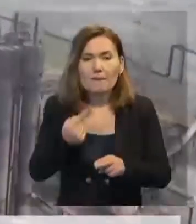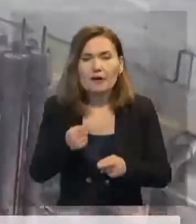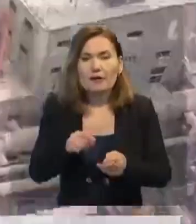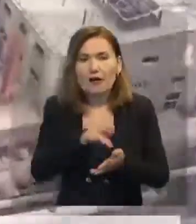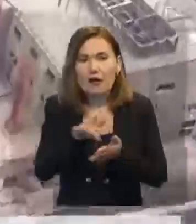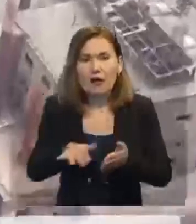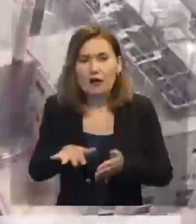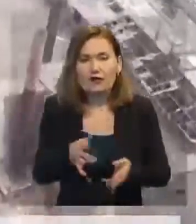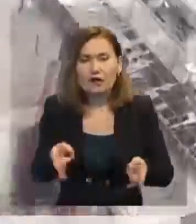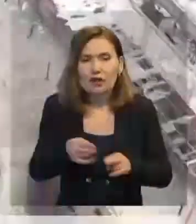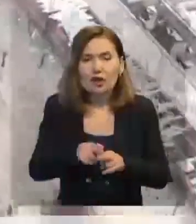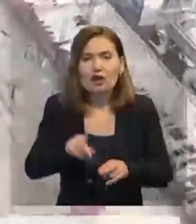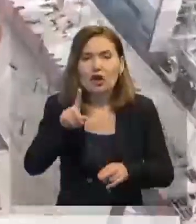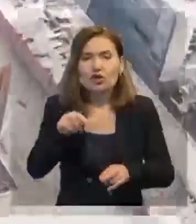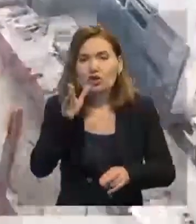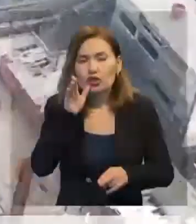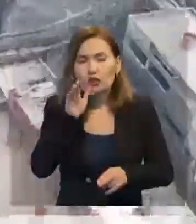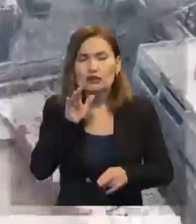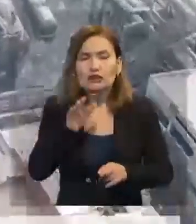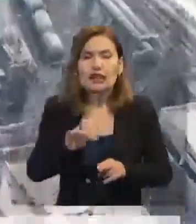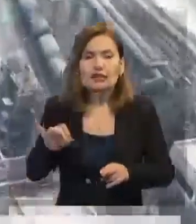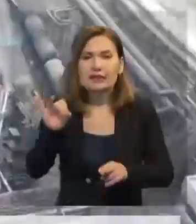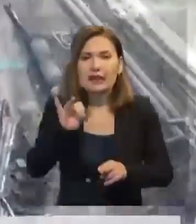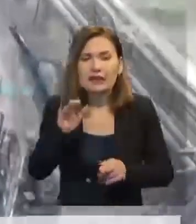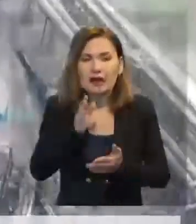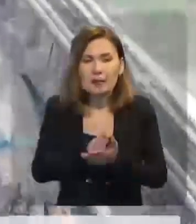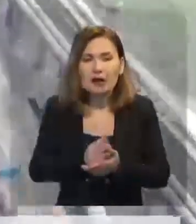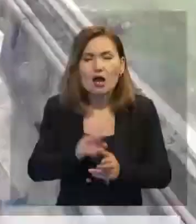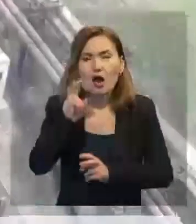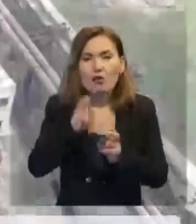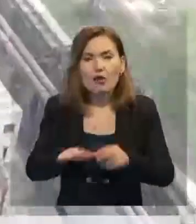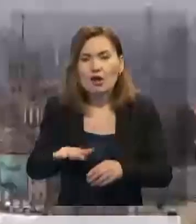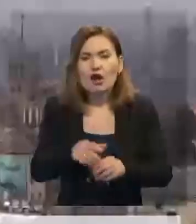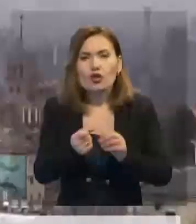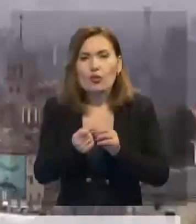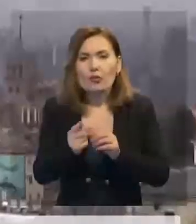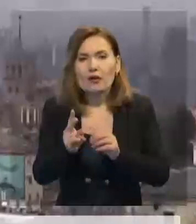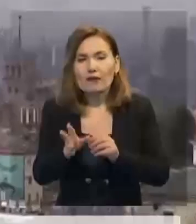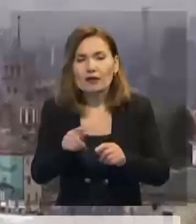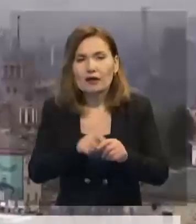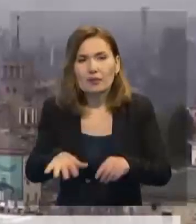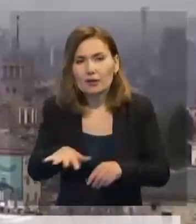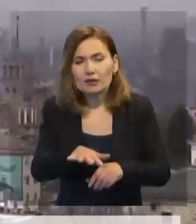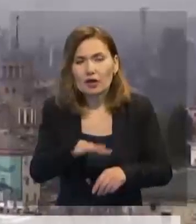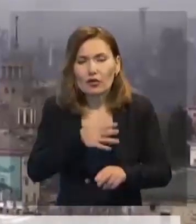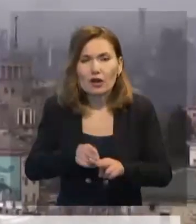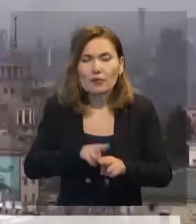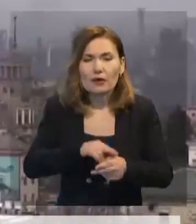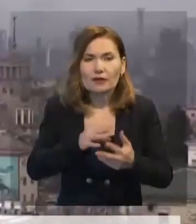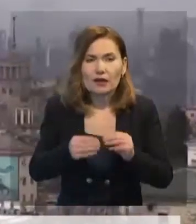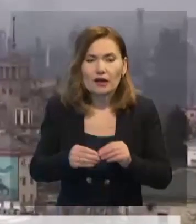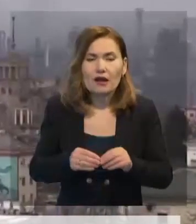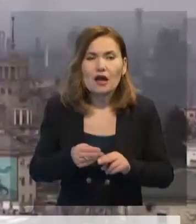қалған еді. Бұл жүз жылдық тарихы бар Азовсталь комбинаты. Оның ауданы 11 шаршы шақырым. Салыстыру ұшын айтатын болсақ, бұл